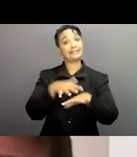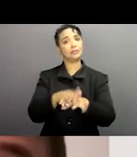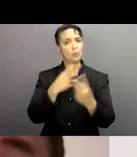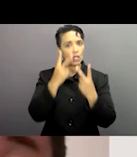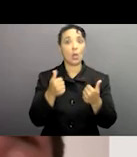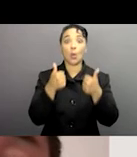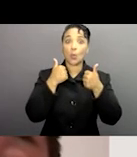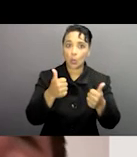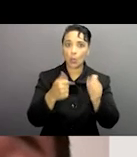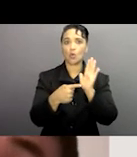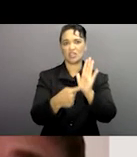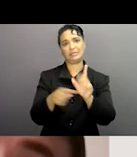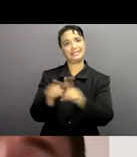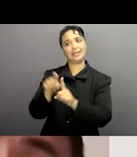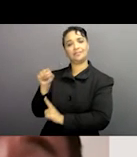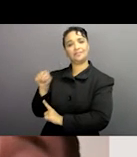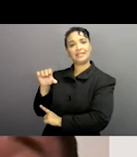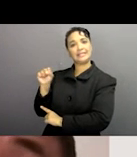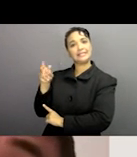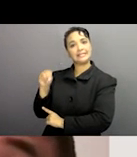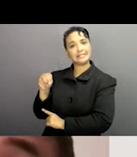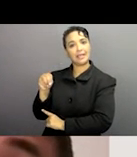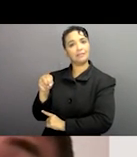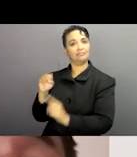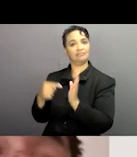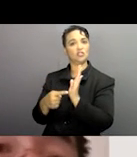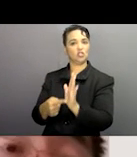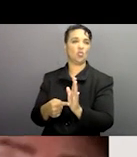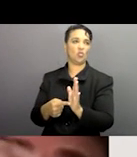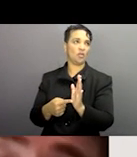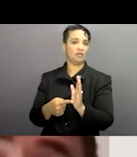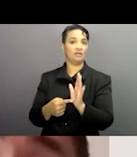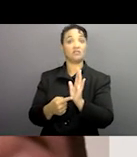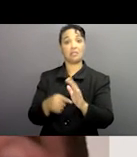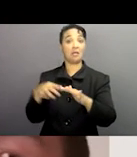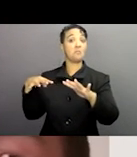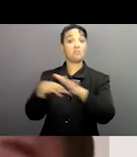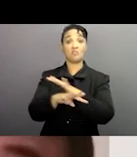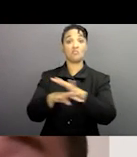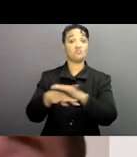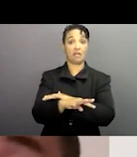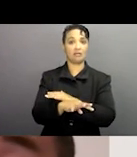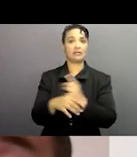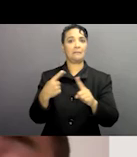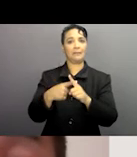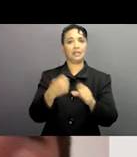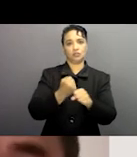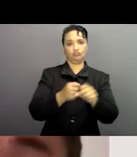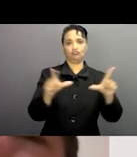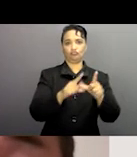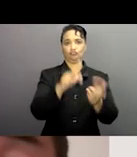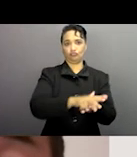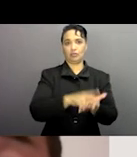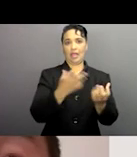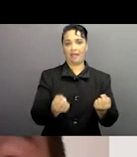impactés et nous avons vu certains exemples comme il a été souligné dans cette enquête tel que les travailleurs migrants y compris